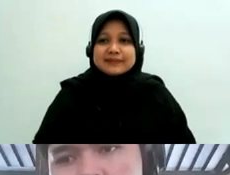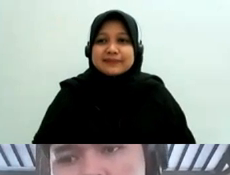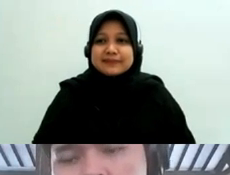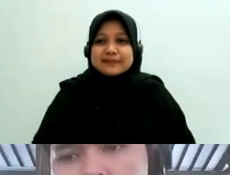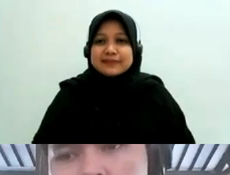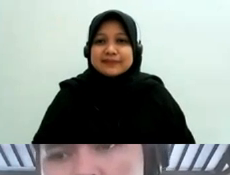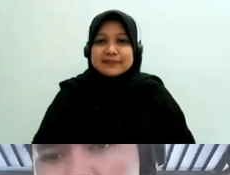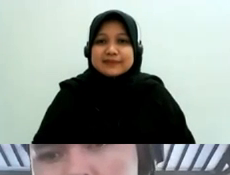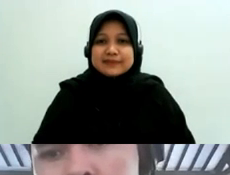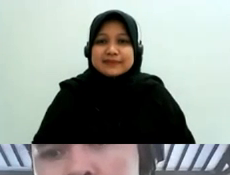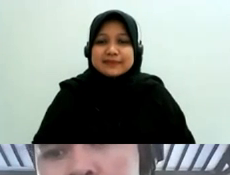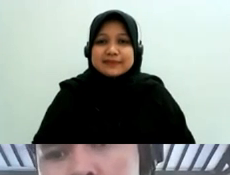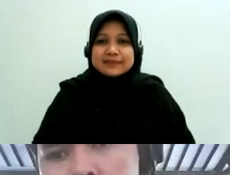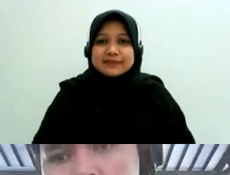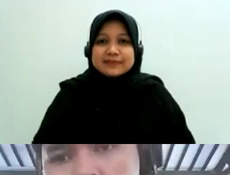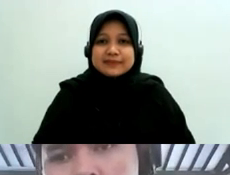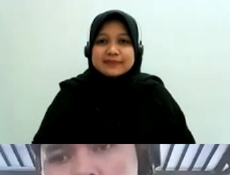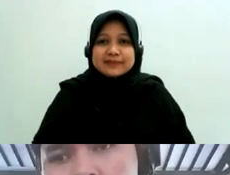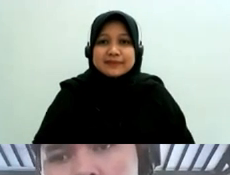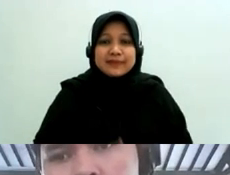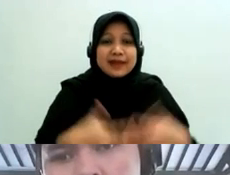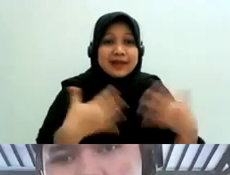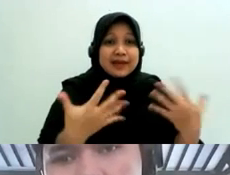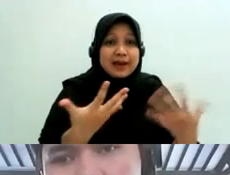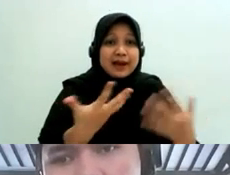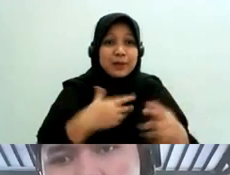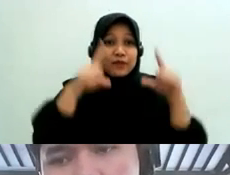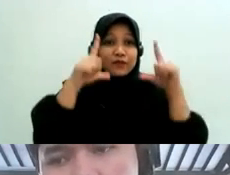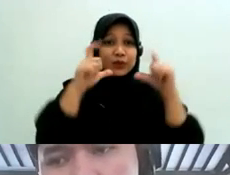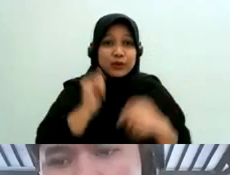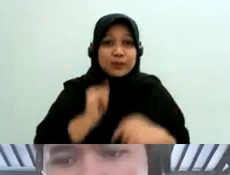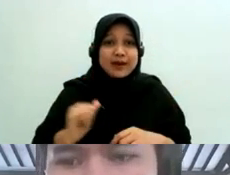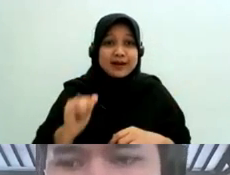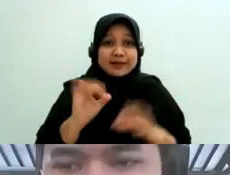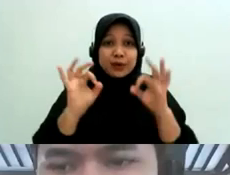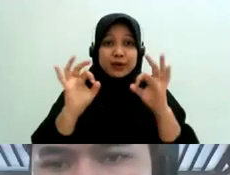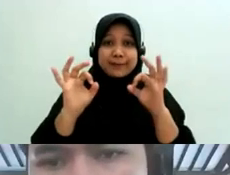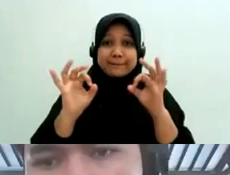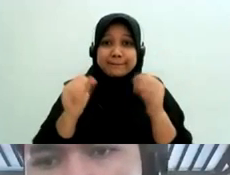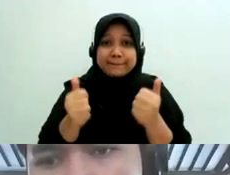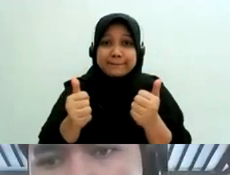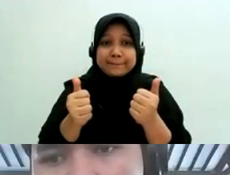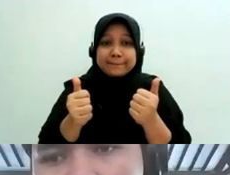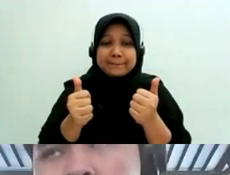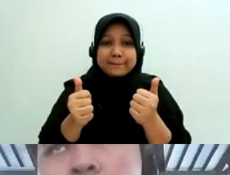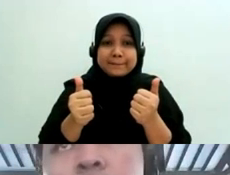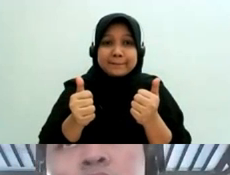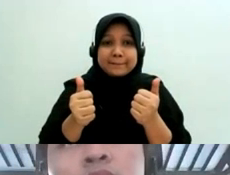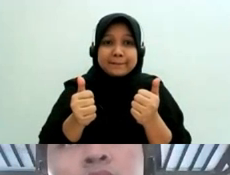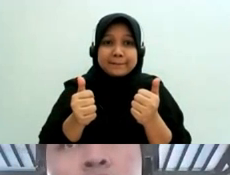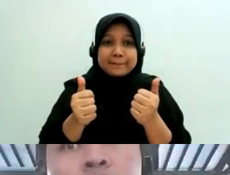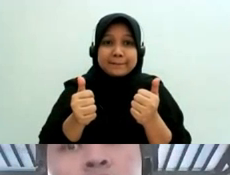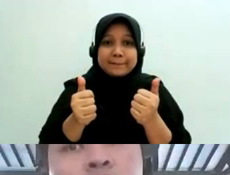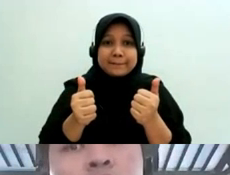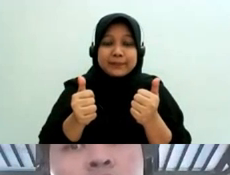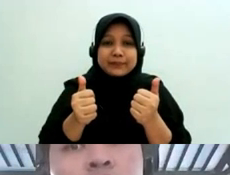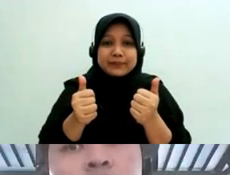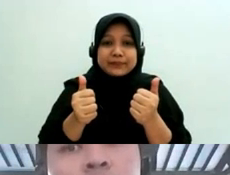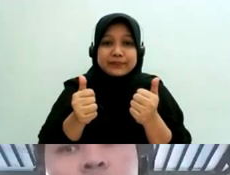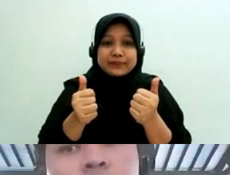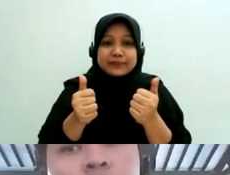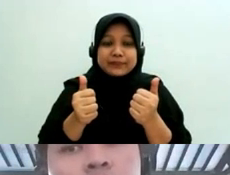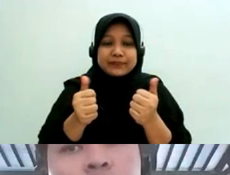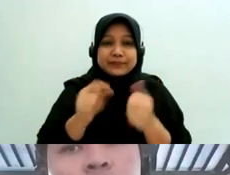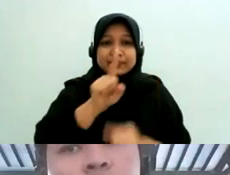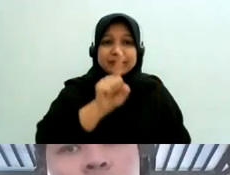oke siap ya ya mbak siap bentar 1